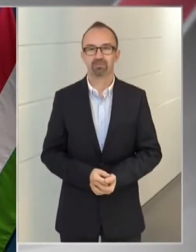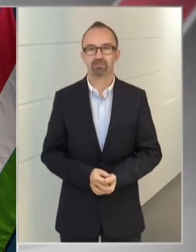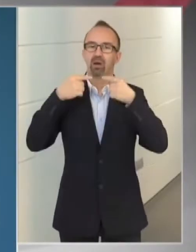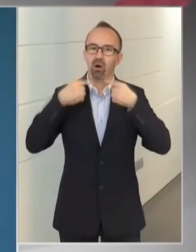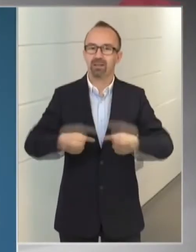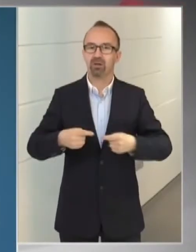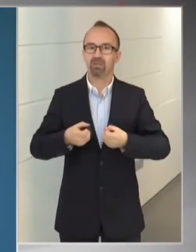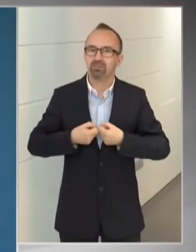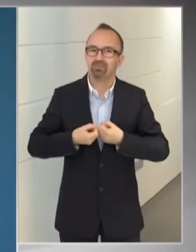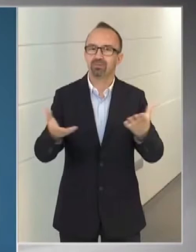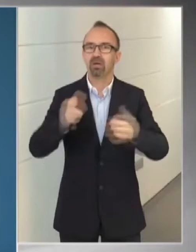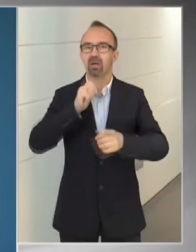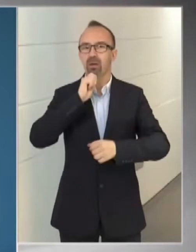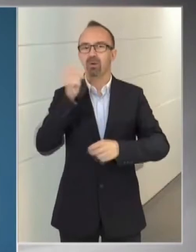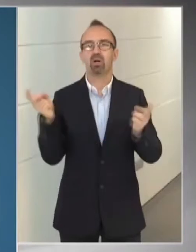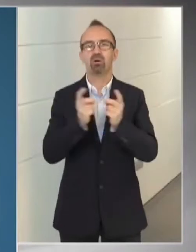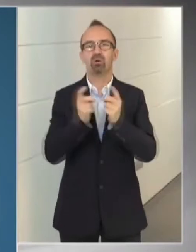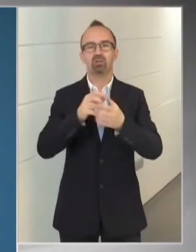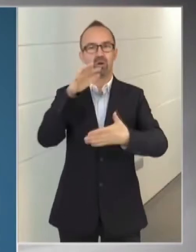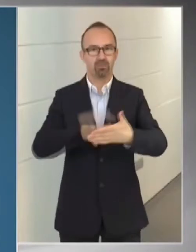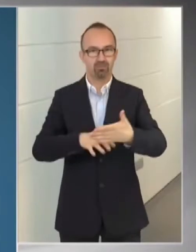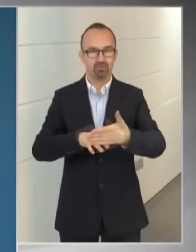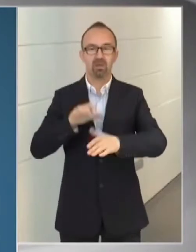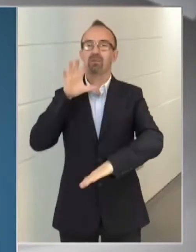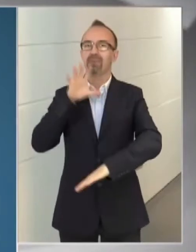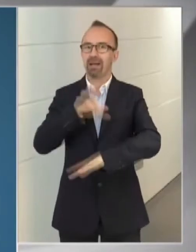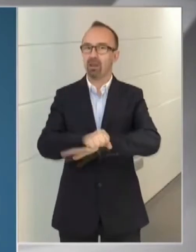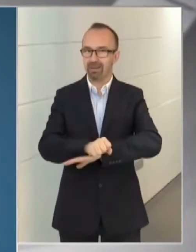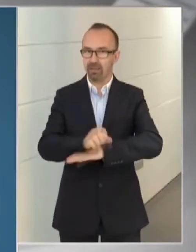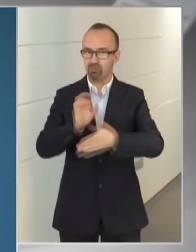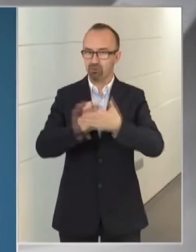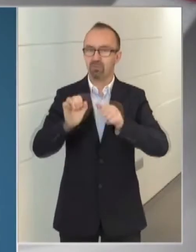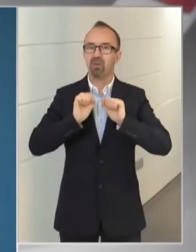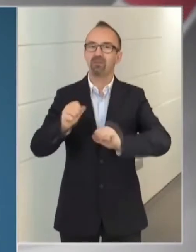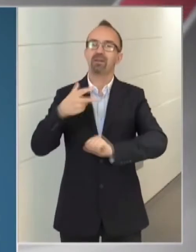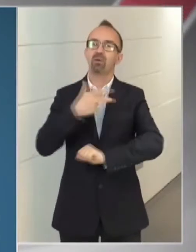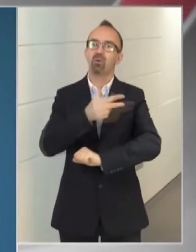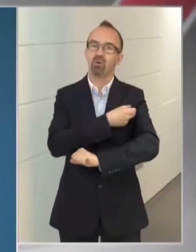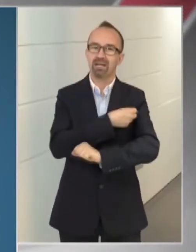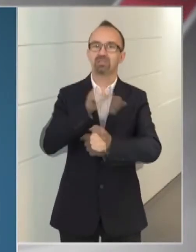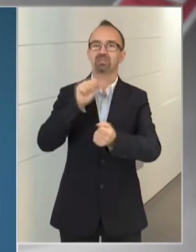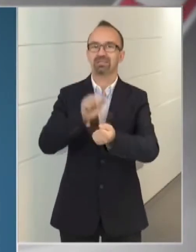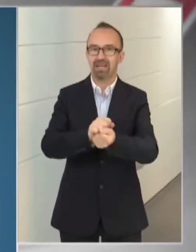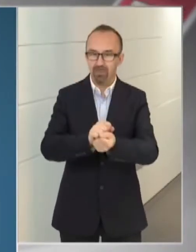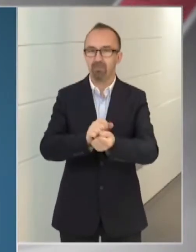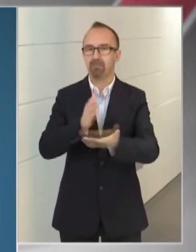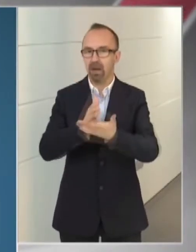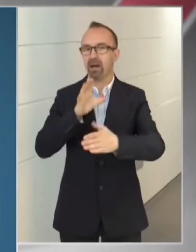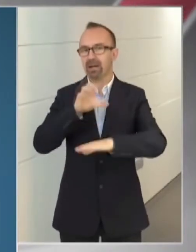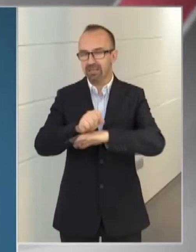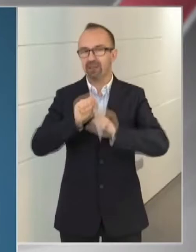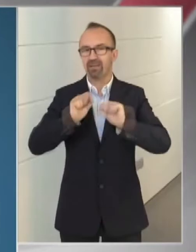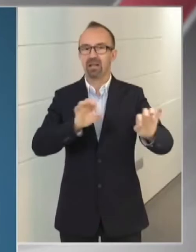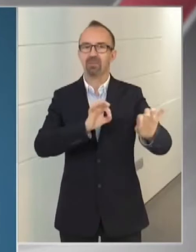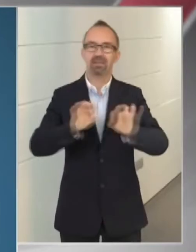alezredes elmondta, hogy a védelmi intézkedések betartásáról a vendéglátóhelyek üzemeltetője köteles gondoskodni. Az ő